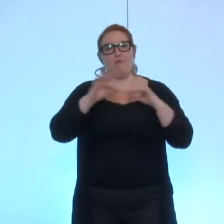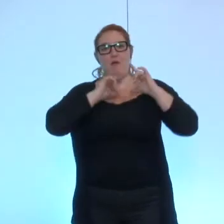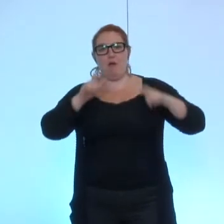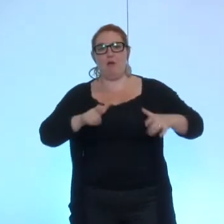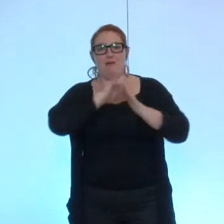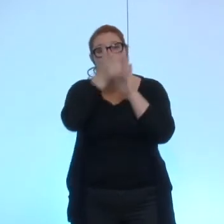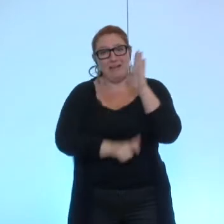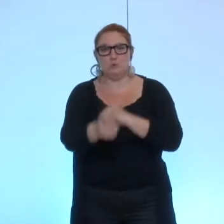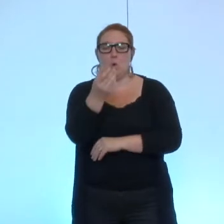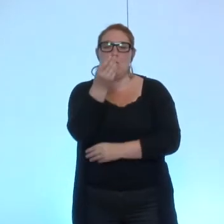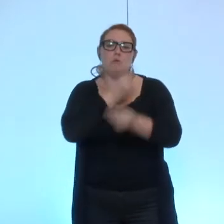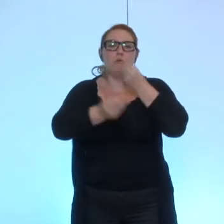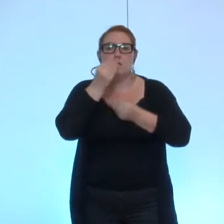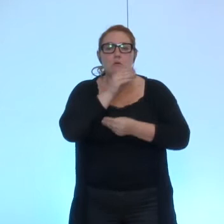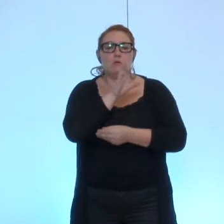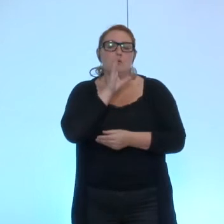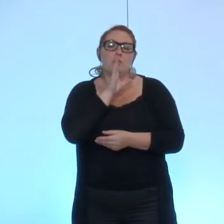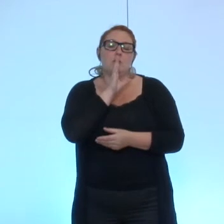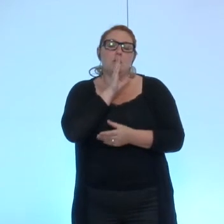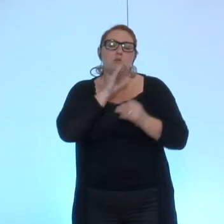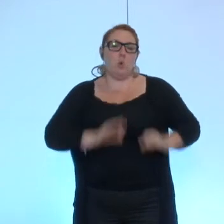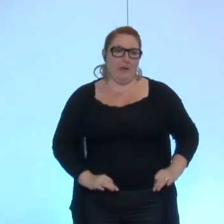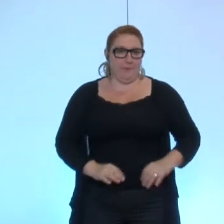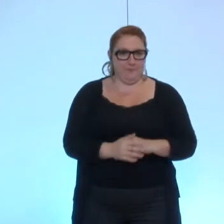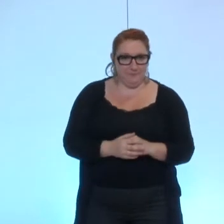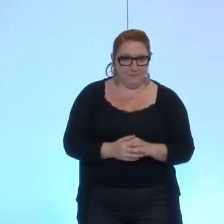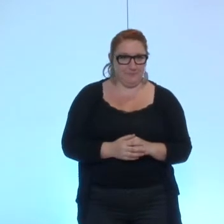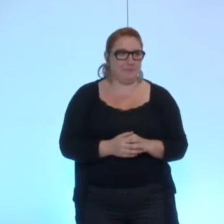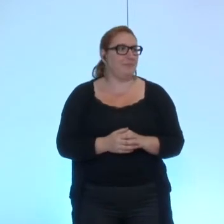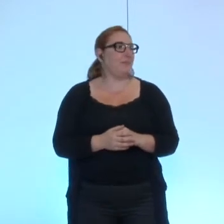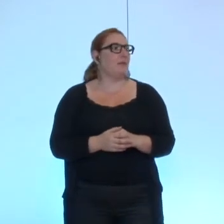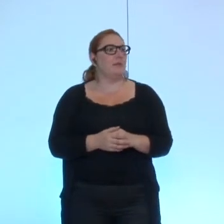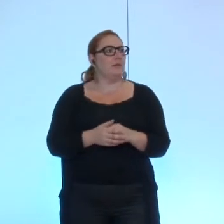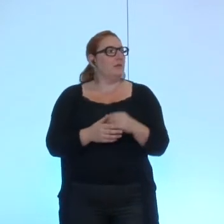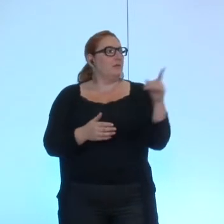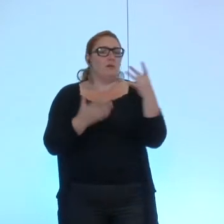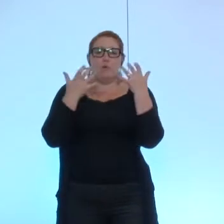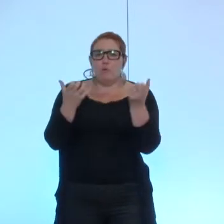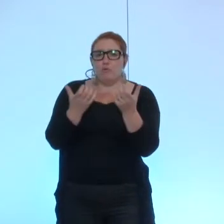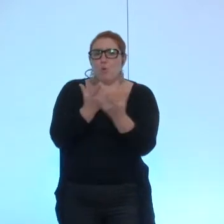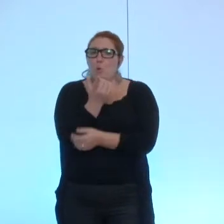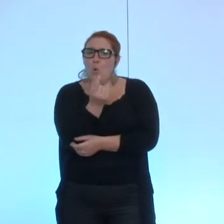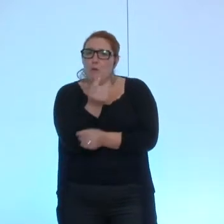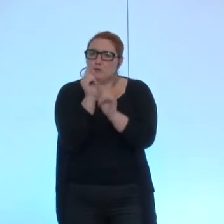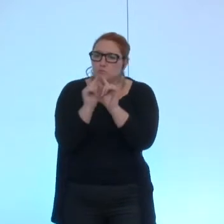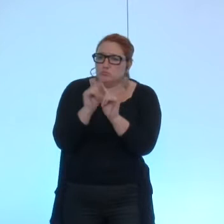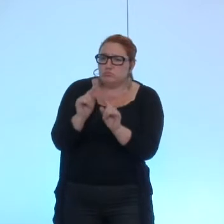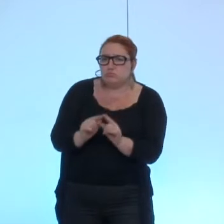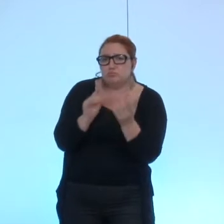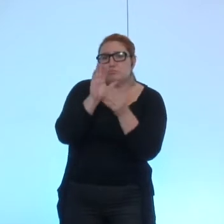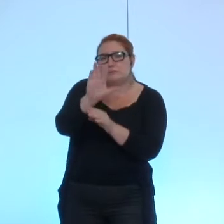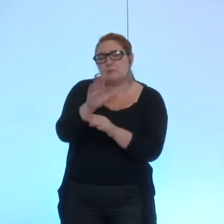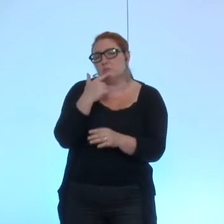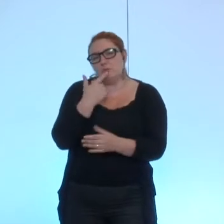Monsieur Macré On comptait présenter un peu cette coopération dans le détail donc simplement une